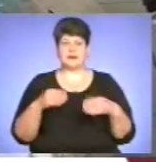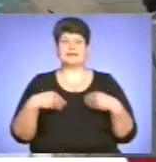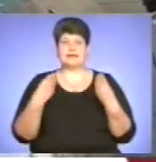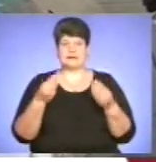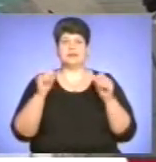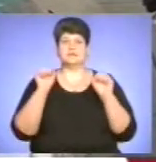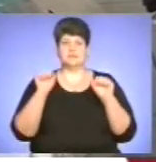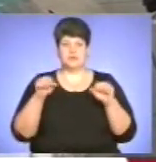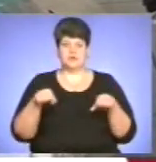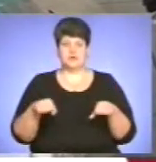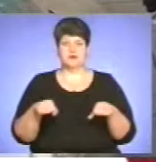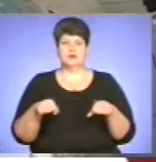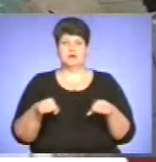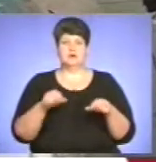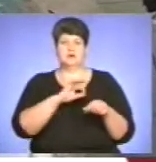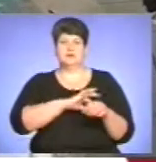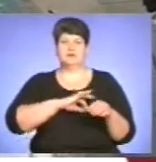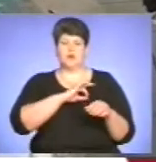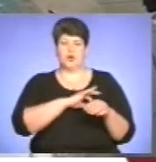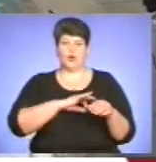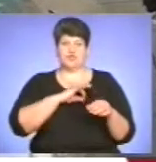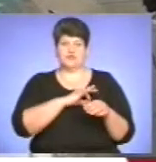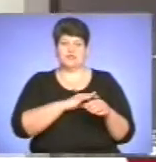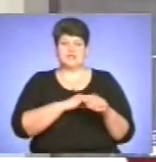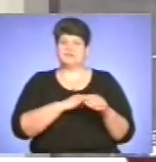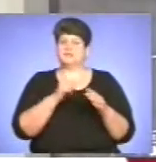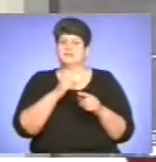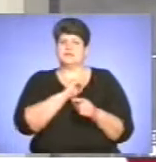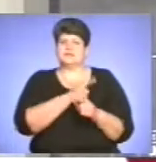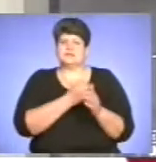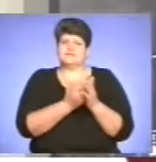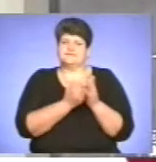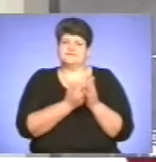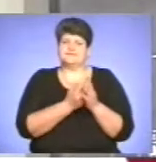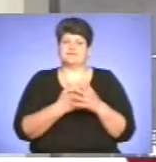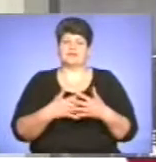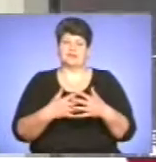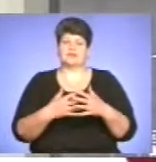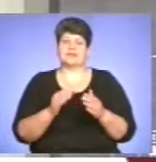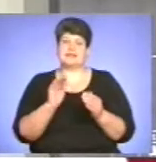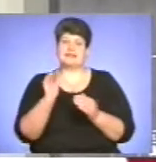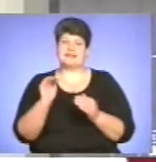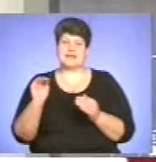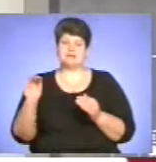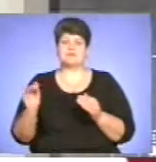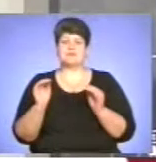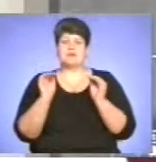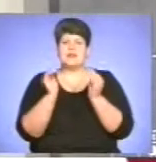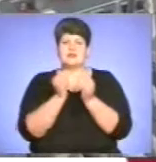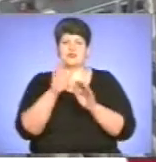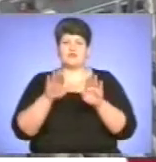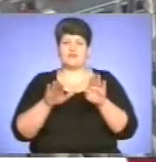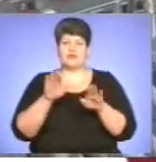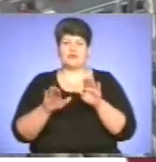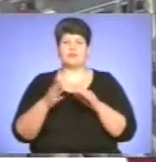можливість виходжувати глибоко недоношених дітей. Сучасне обладнання допомагає виходжувати дітей з найменшою вагою.